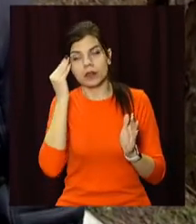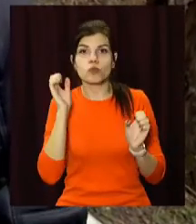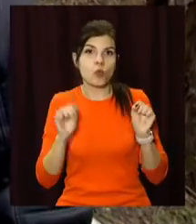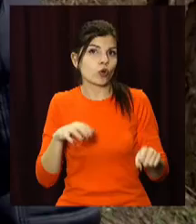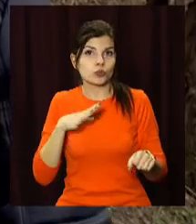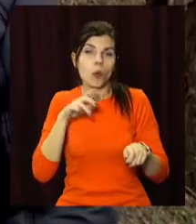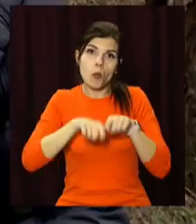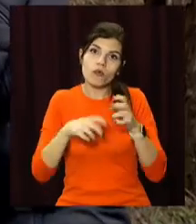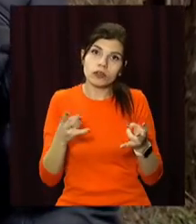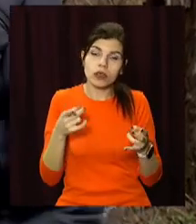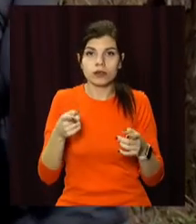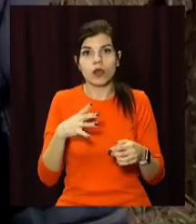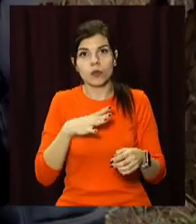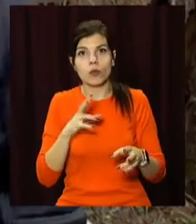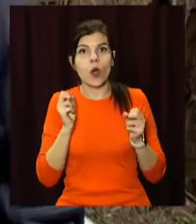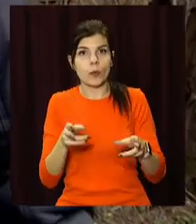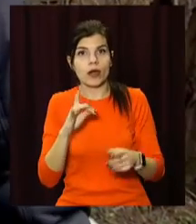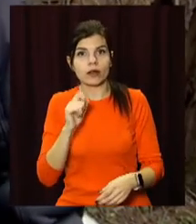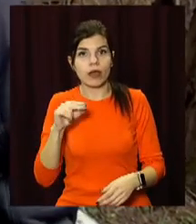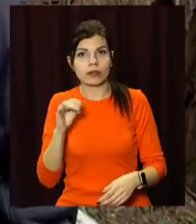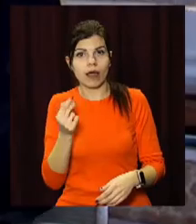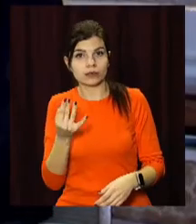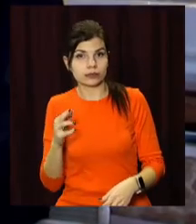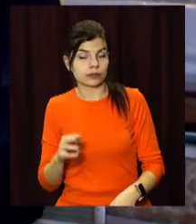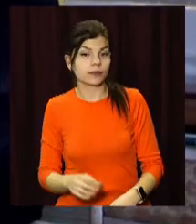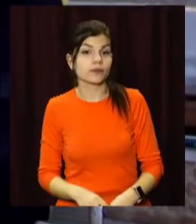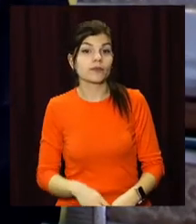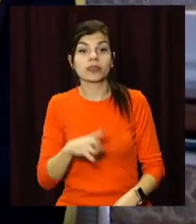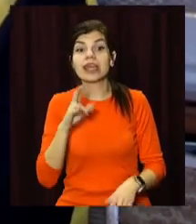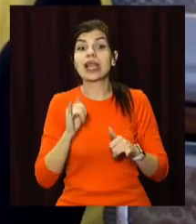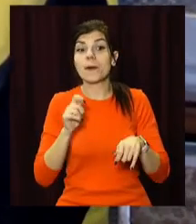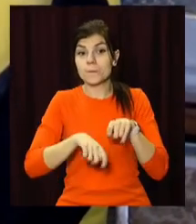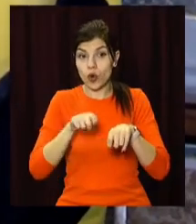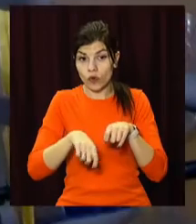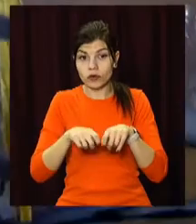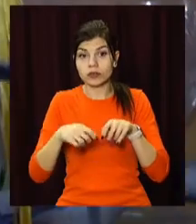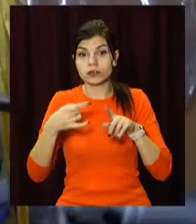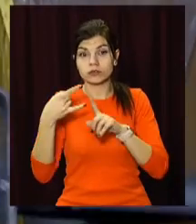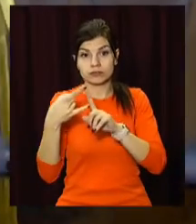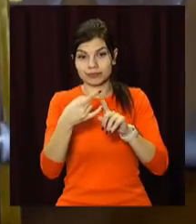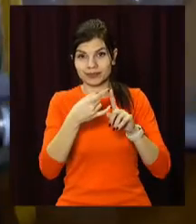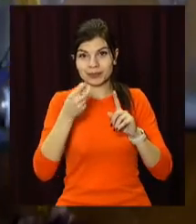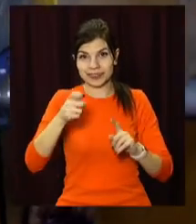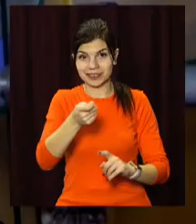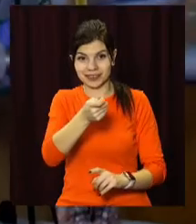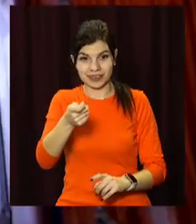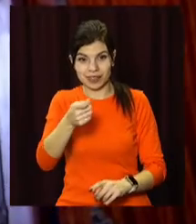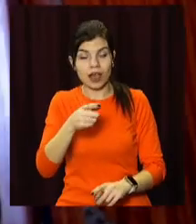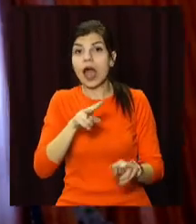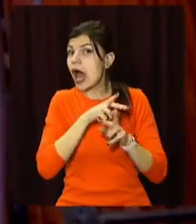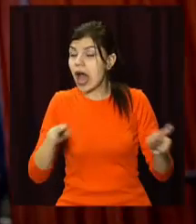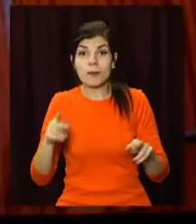можливо перевірити, а також ті локації, які захотіли вони перевірити. Для перевірки прилади ідентичні до тих, з якими працюють у